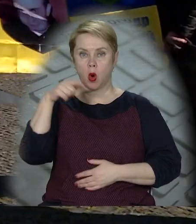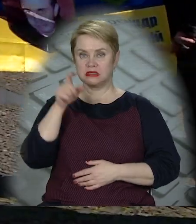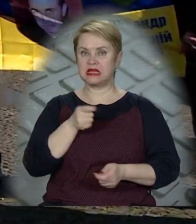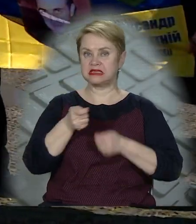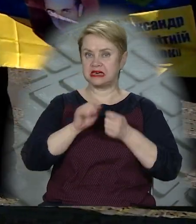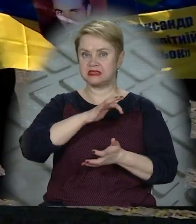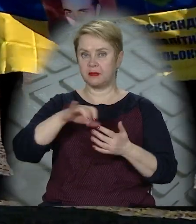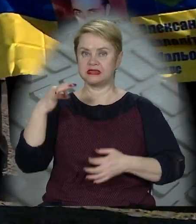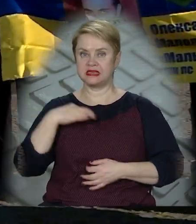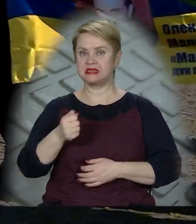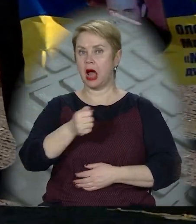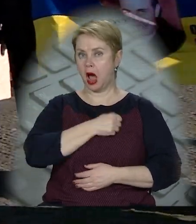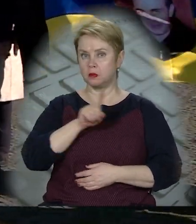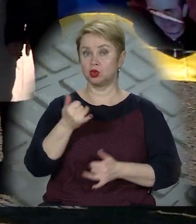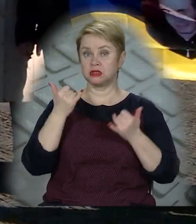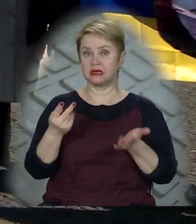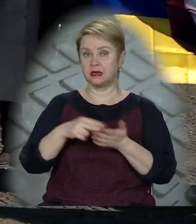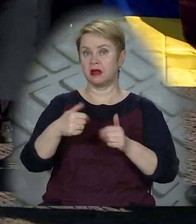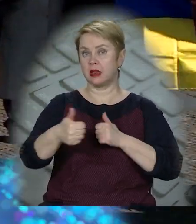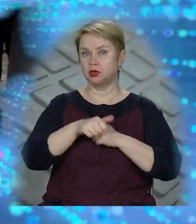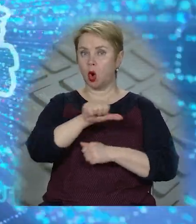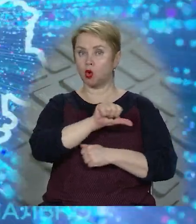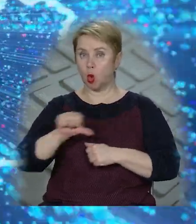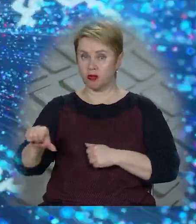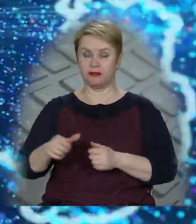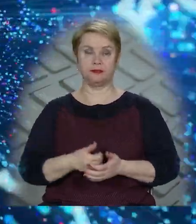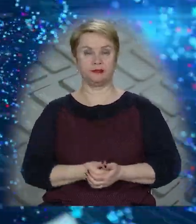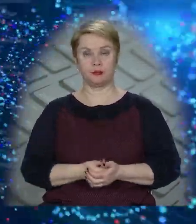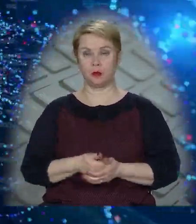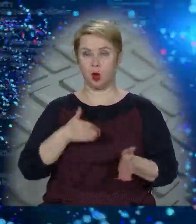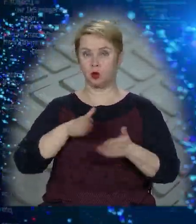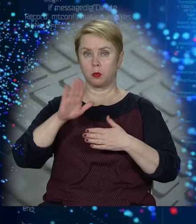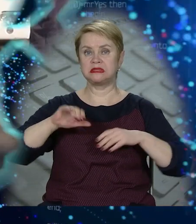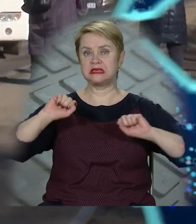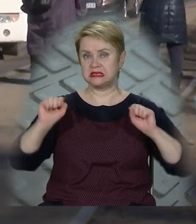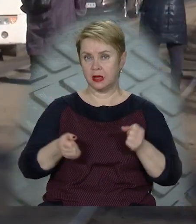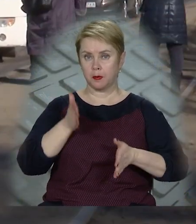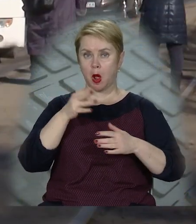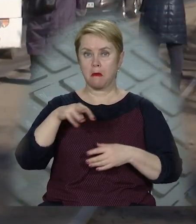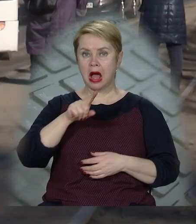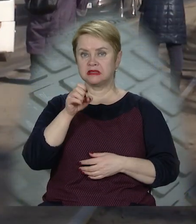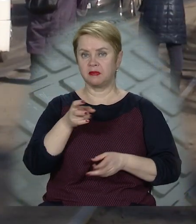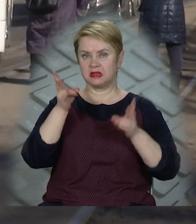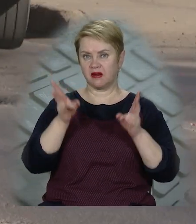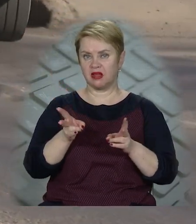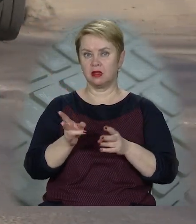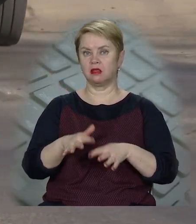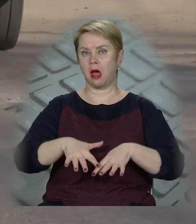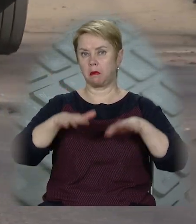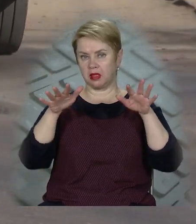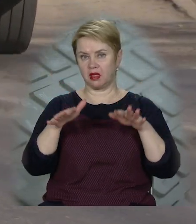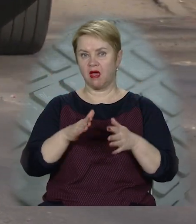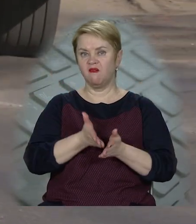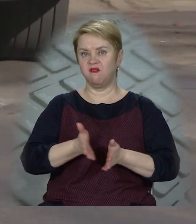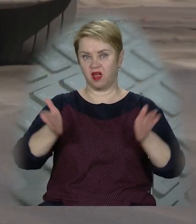застереженням забрати синів з армії, що зараз стоїть біля наших кордонів. Дороги після зими. Проспект Мазепа потерпає від напливів